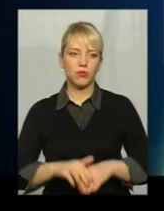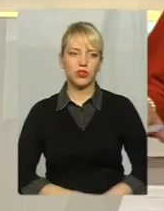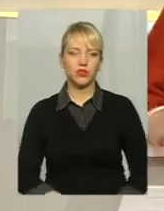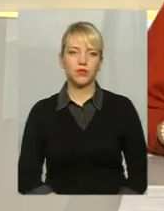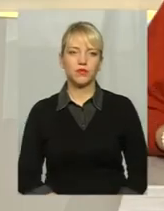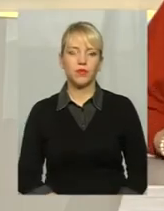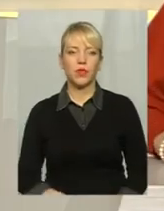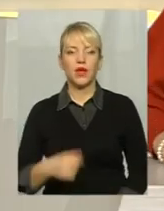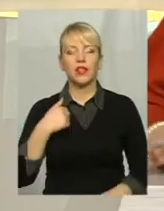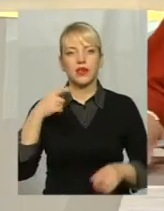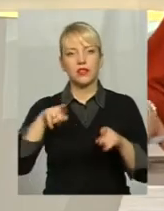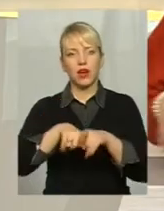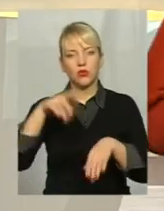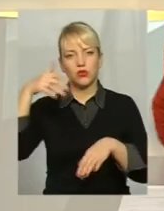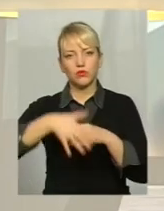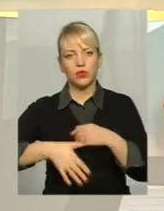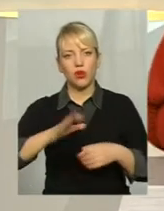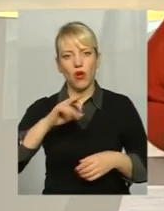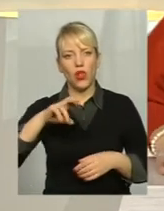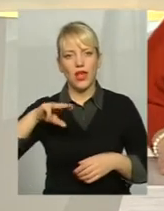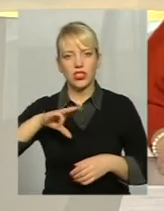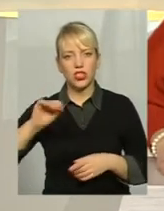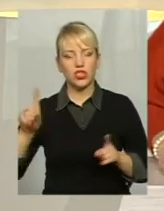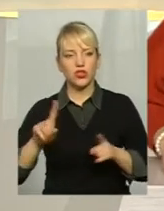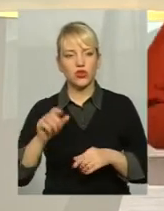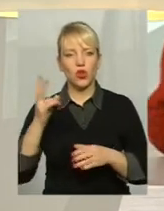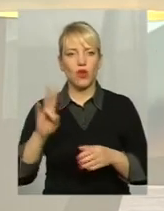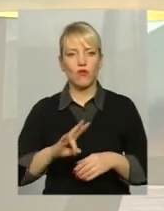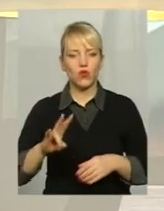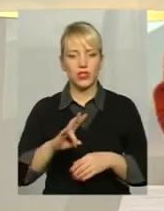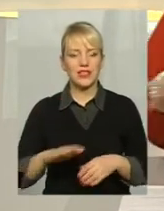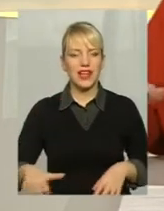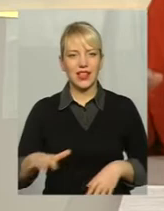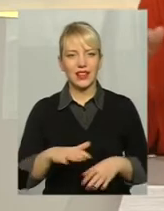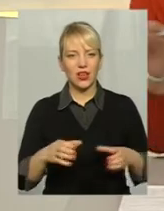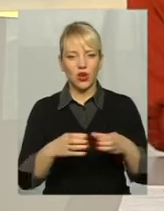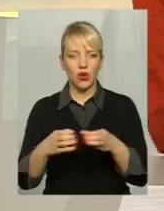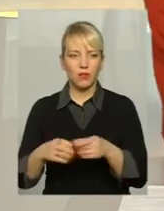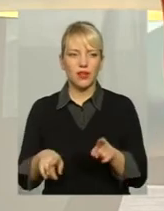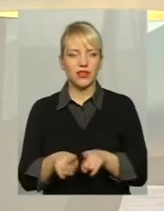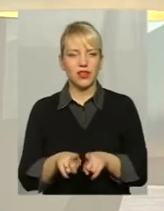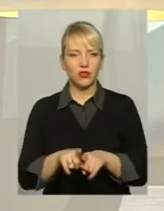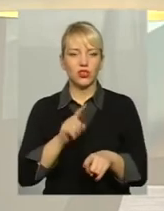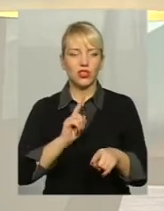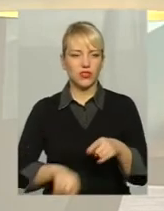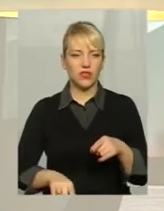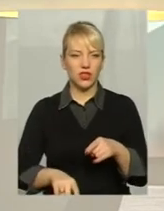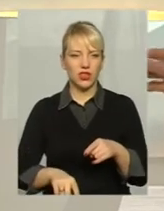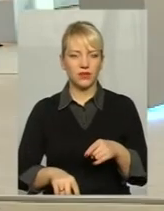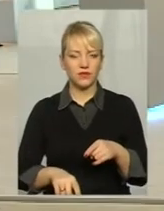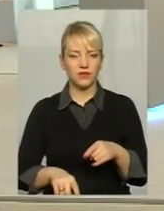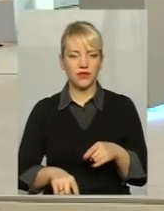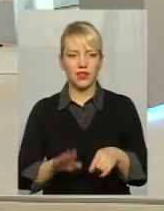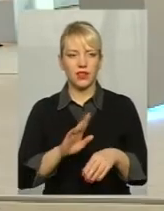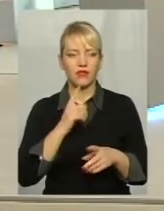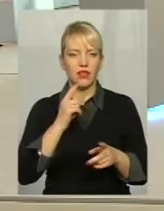Я так розумію, пане Олеже, що Новушицька тергромада теж десь швидко, в швидкій, не дуже